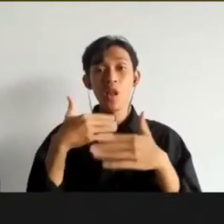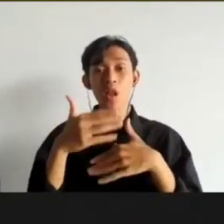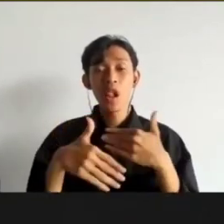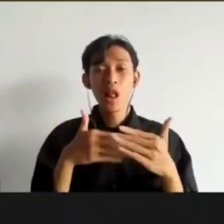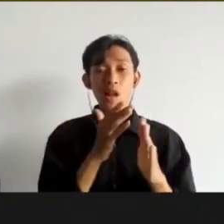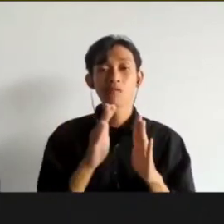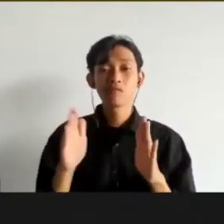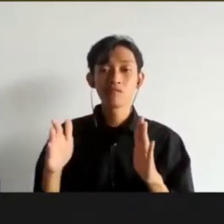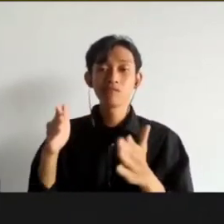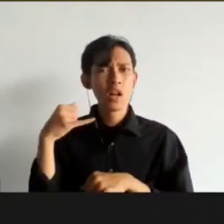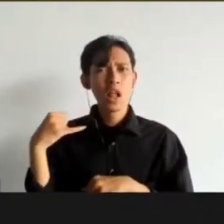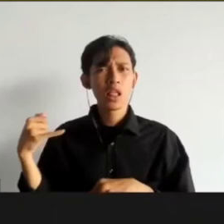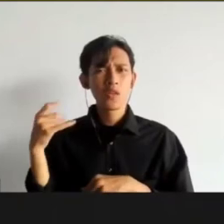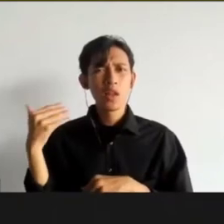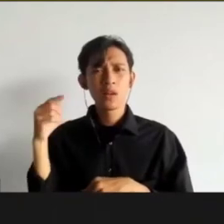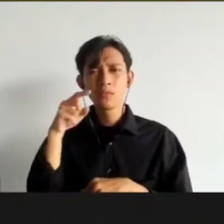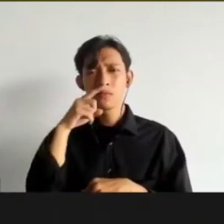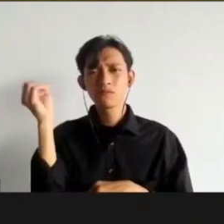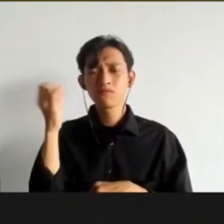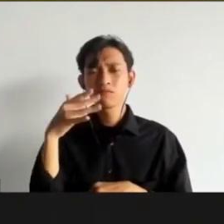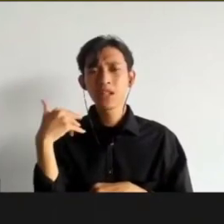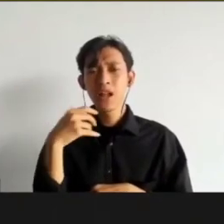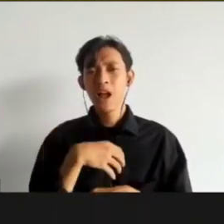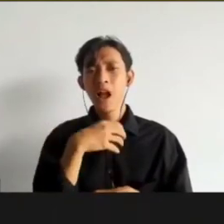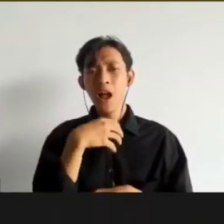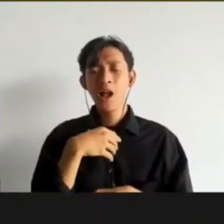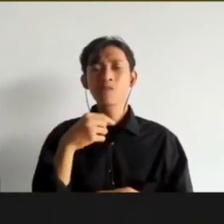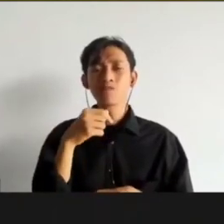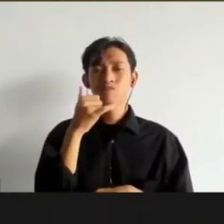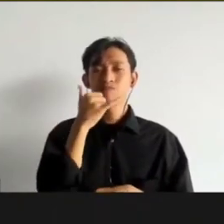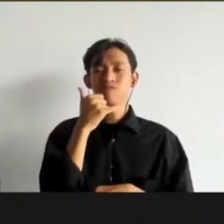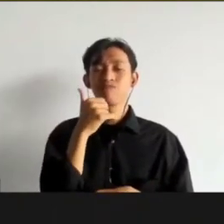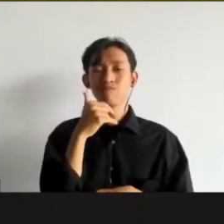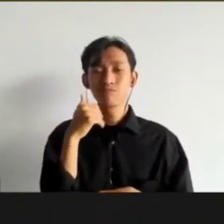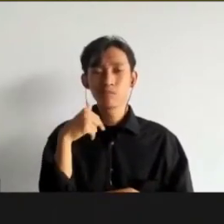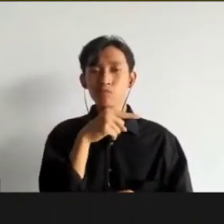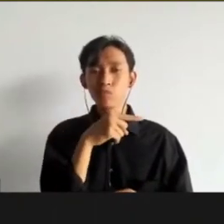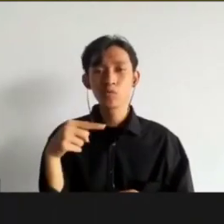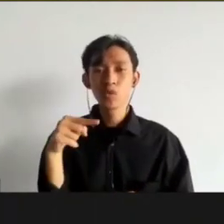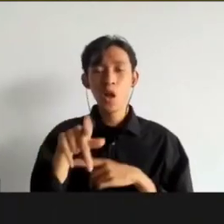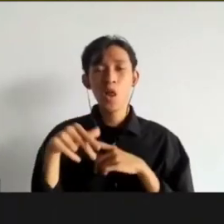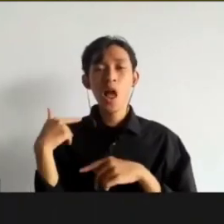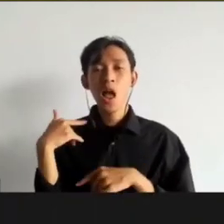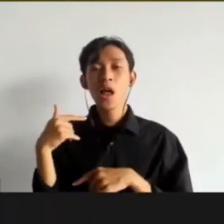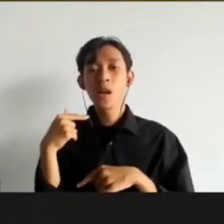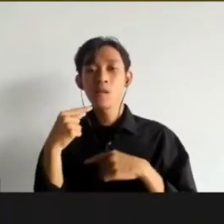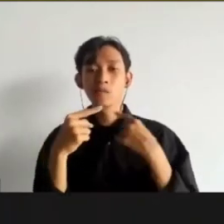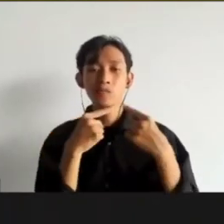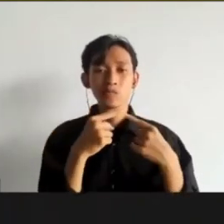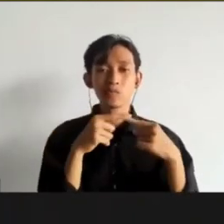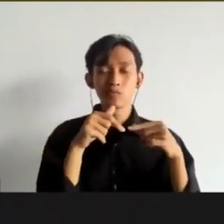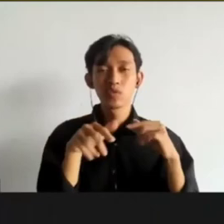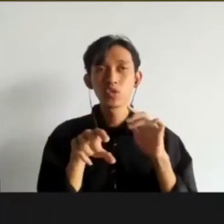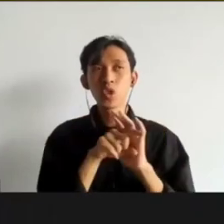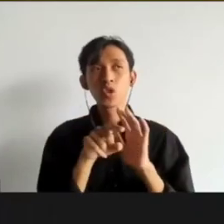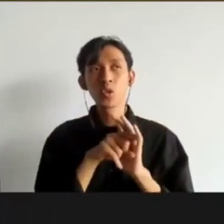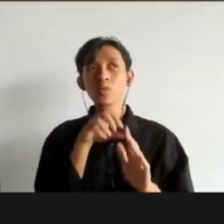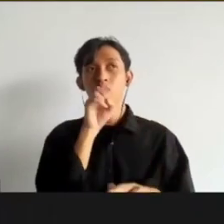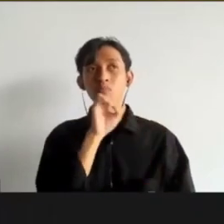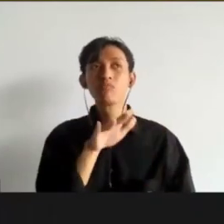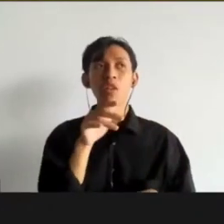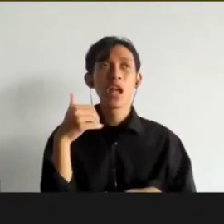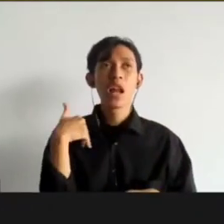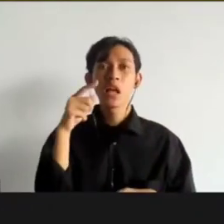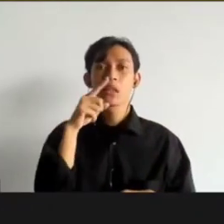hukum. Dan ada dampak negatif. Hak terdakwa untuk diadili oleh hakim sebenarnya berkurang dengan adanya ple bargain ini. Ya bisa saja pengakuan itu agar